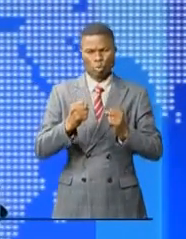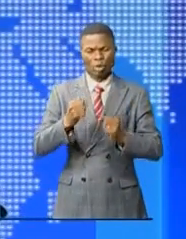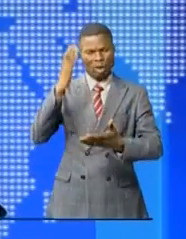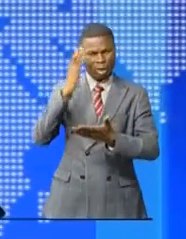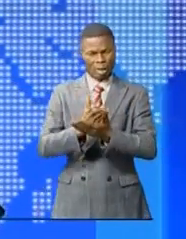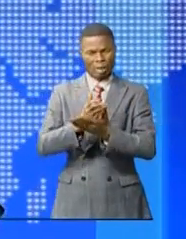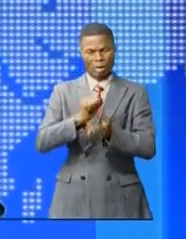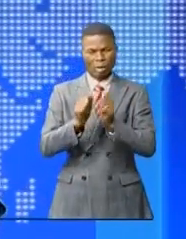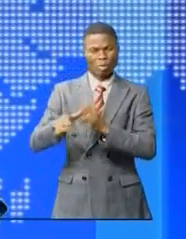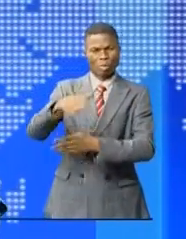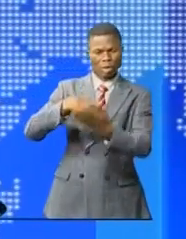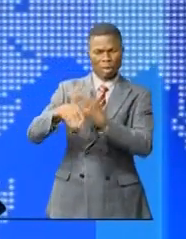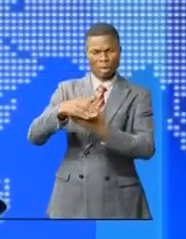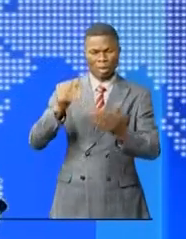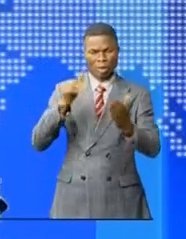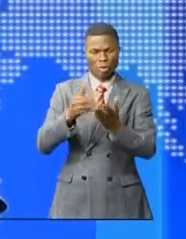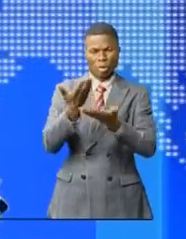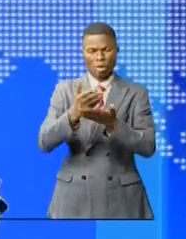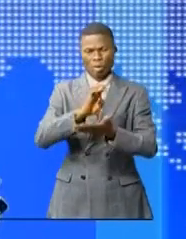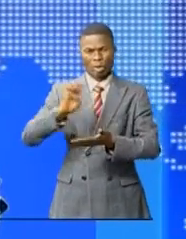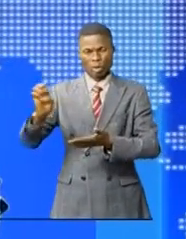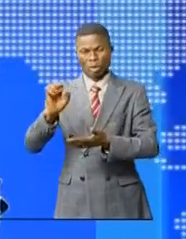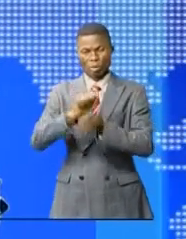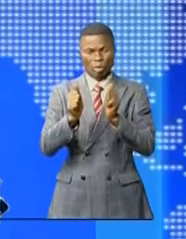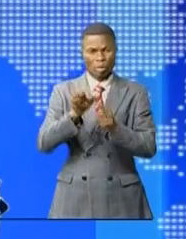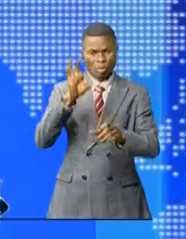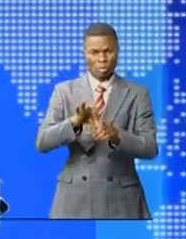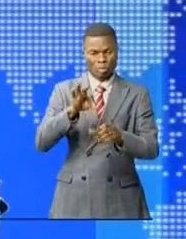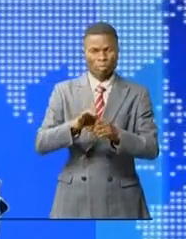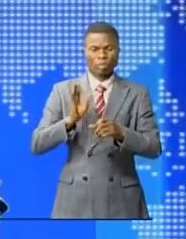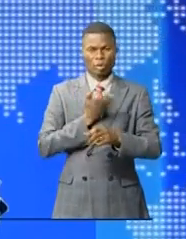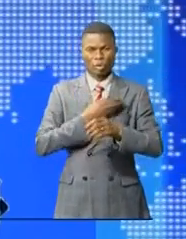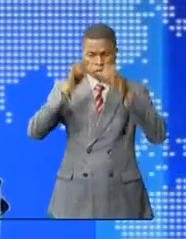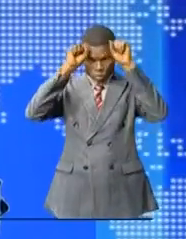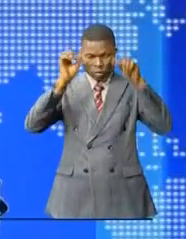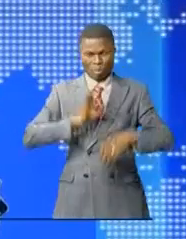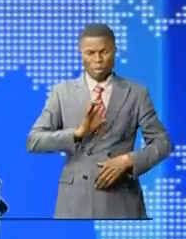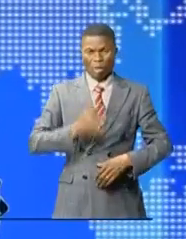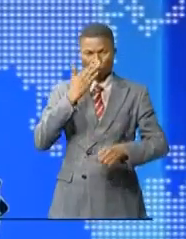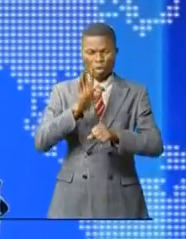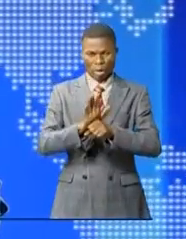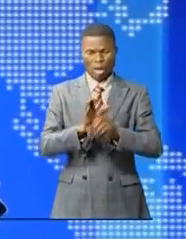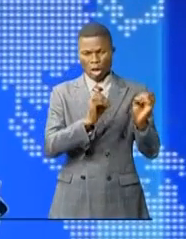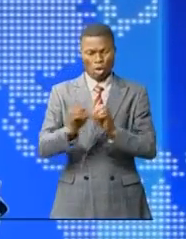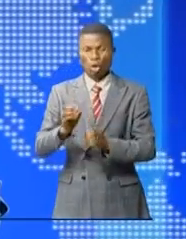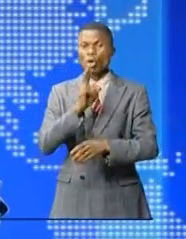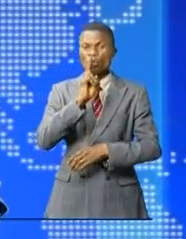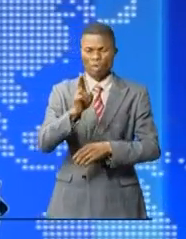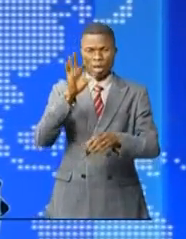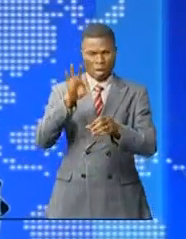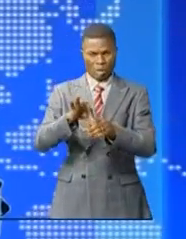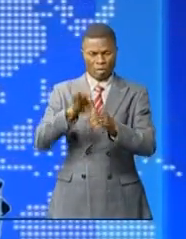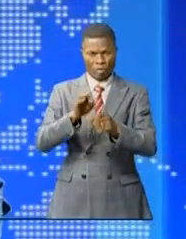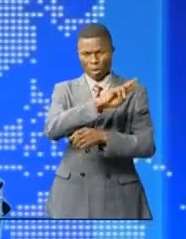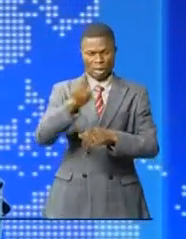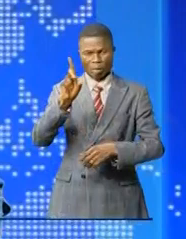mettre fin à l'insécurité. Concernant le processus électoral, Félix Tshisekedi a promis d'organiser des élections crédibles